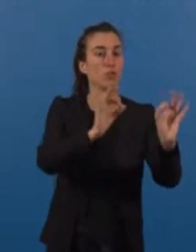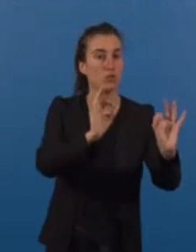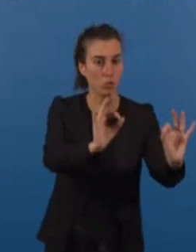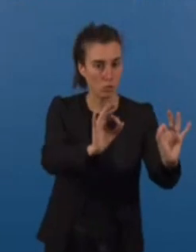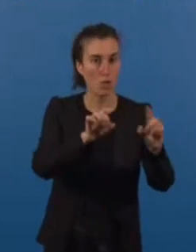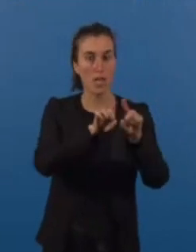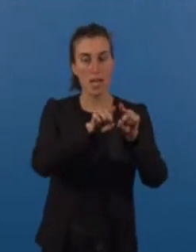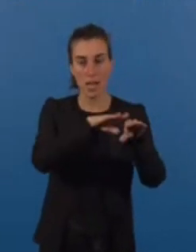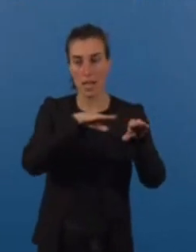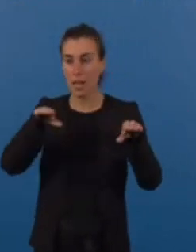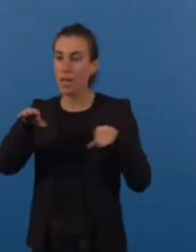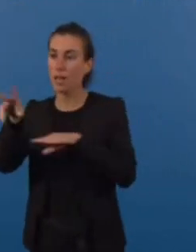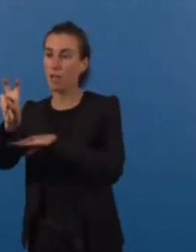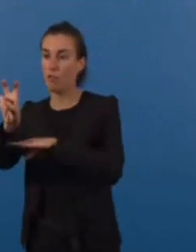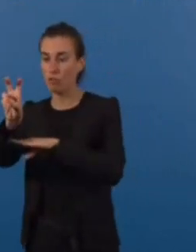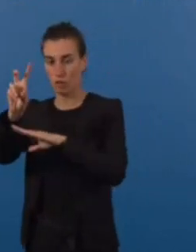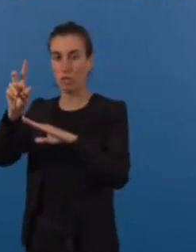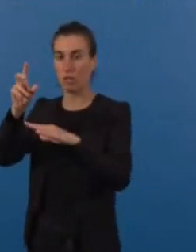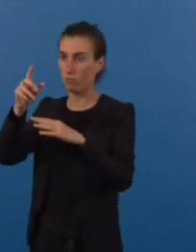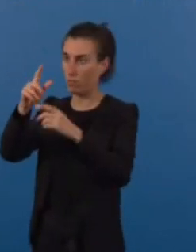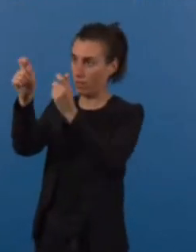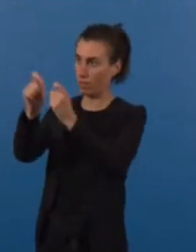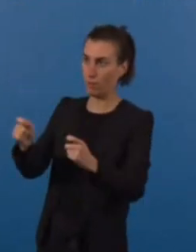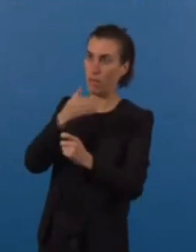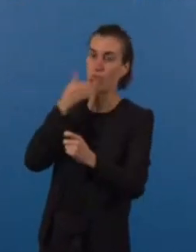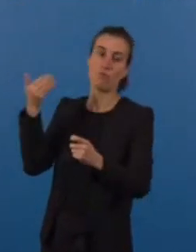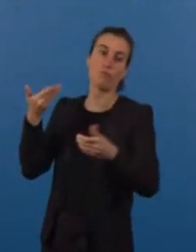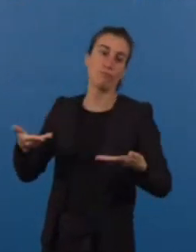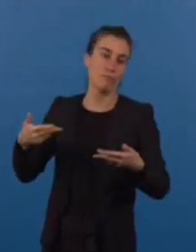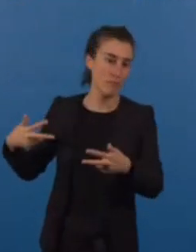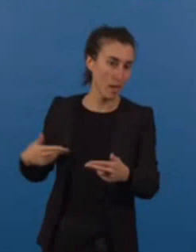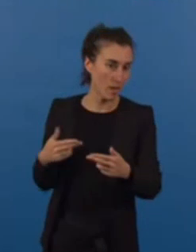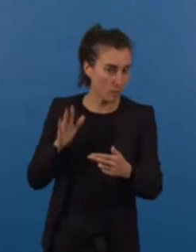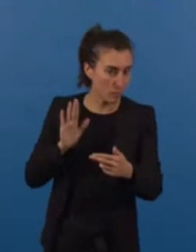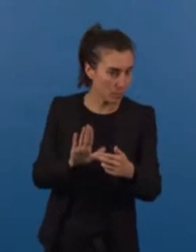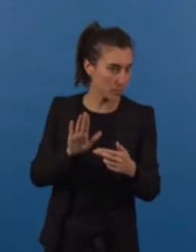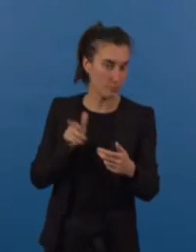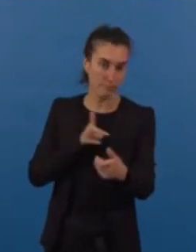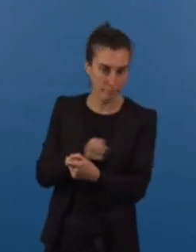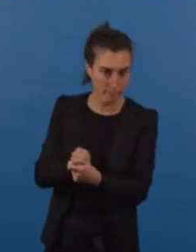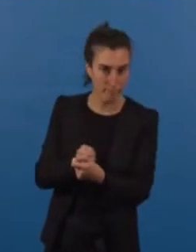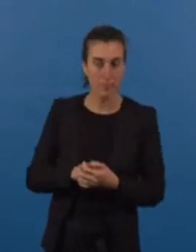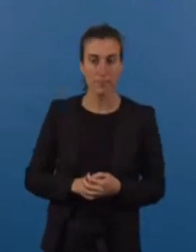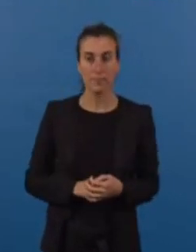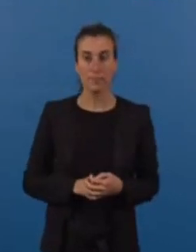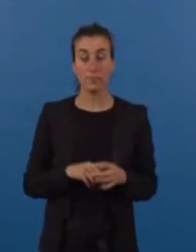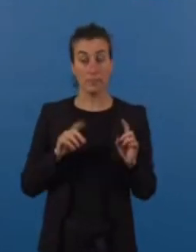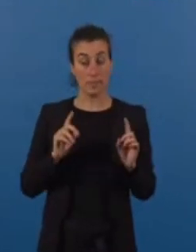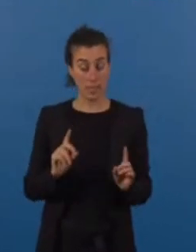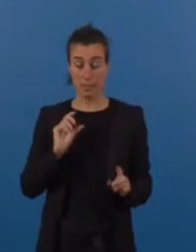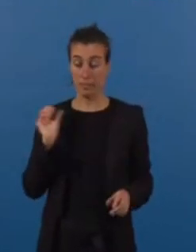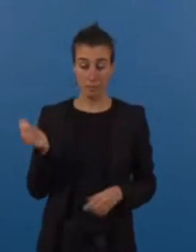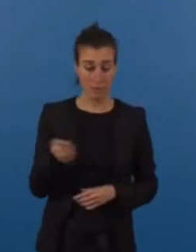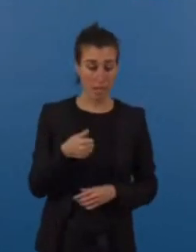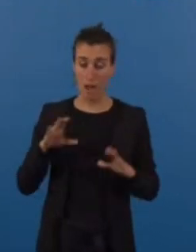écologiques et environnementaux de notre temps. Je tenais d'ailleurs à souligner la conscience collective que nous avons que